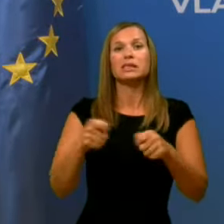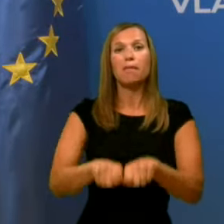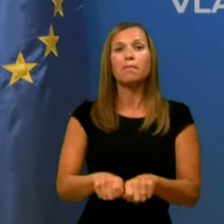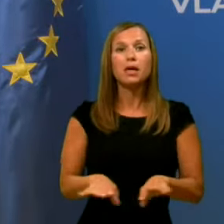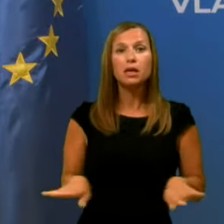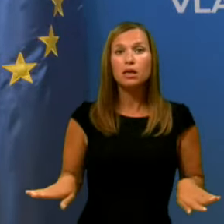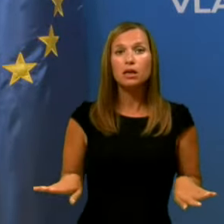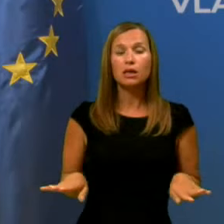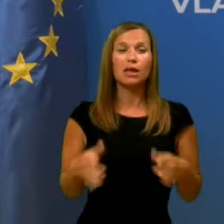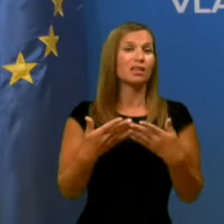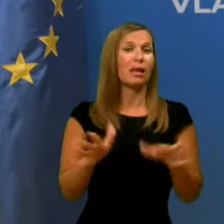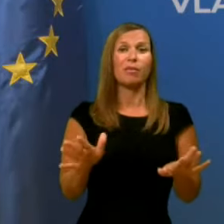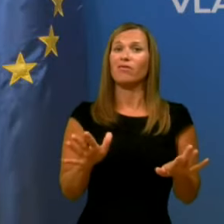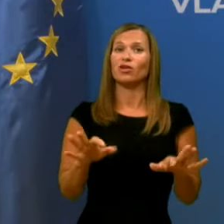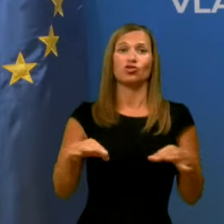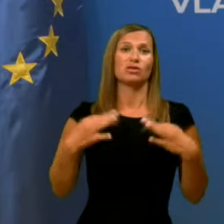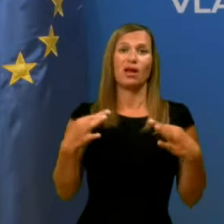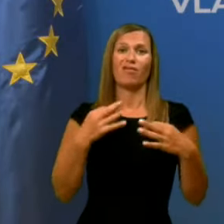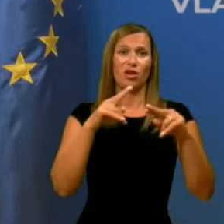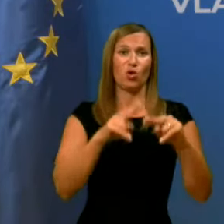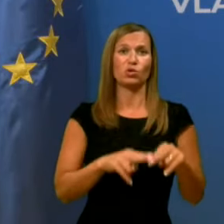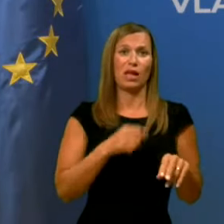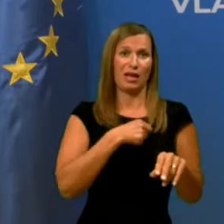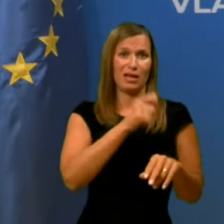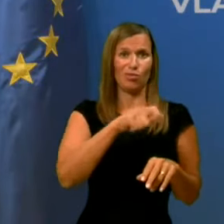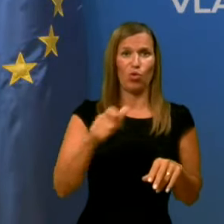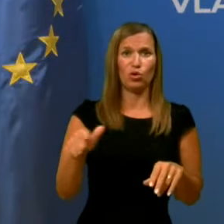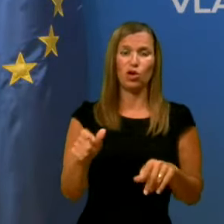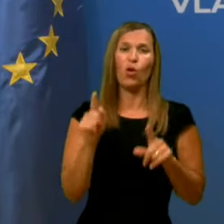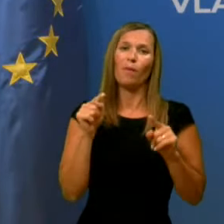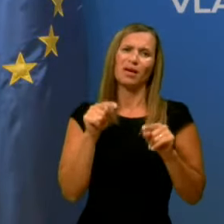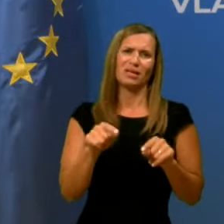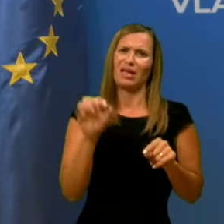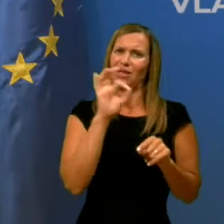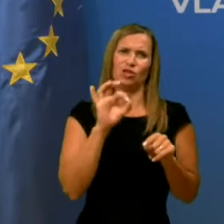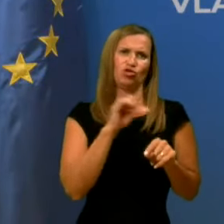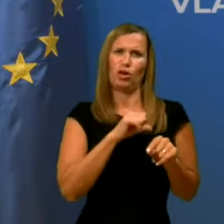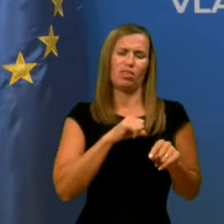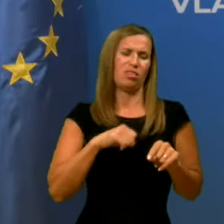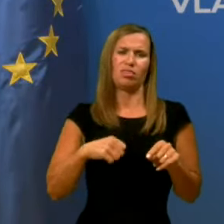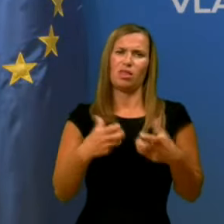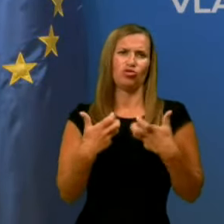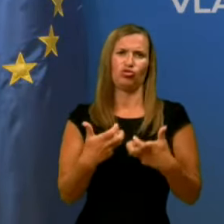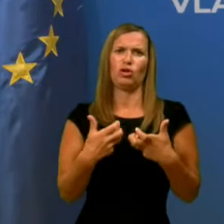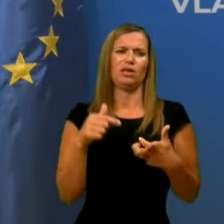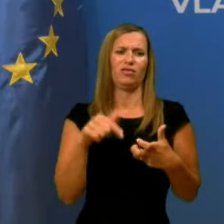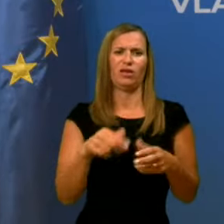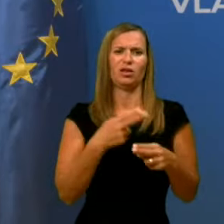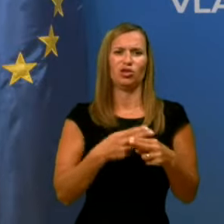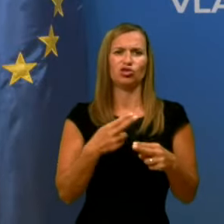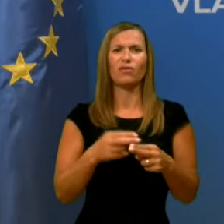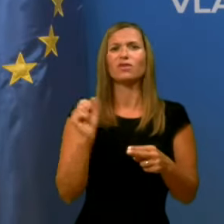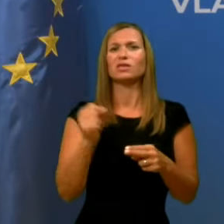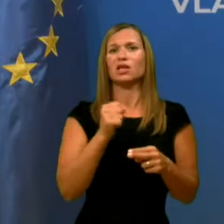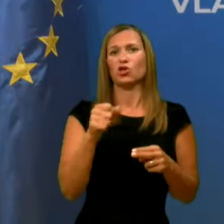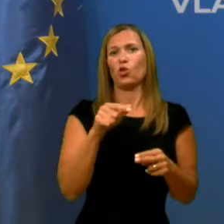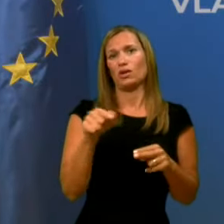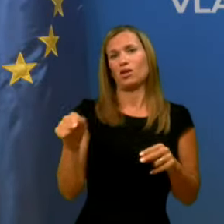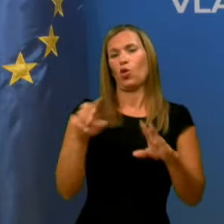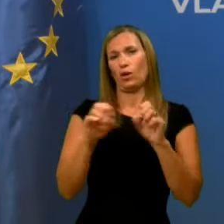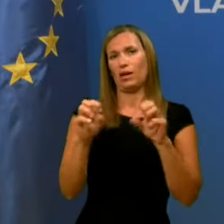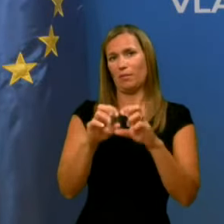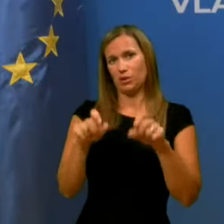zdravli ostalih bovnikov in mislim, si tega nihče ne želi v tej državi in da so zato ti ukrepi temu